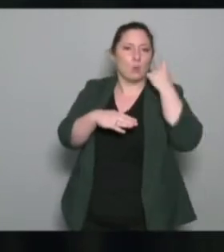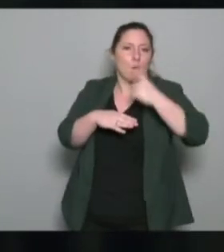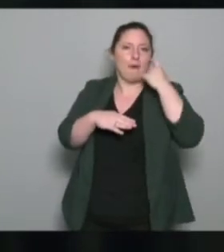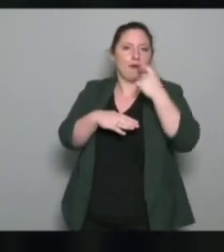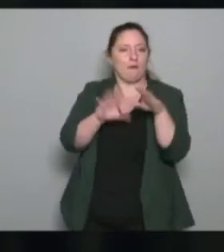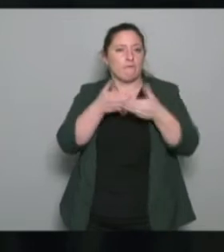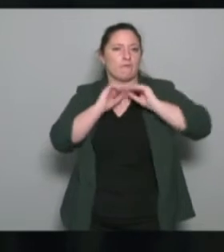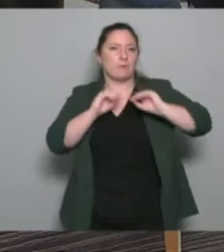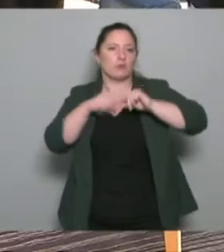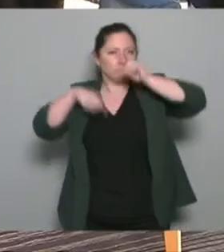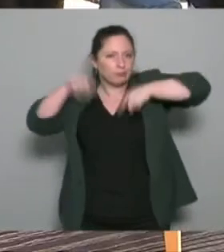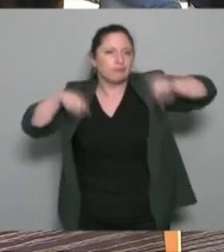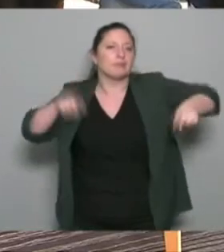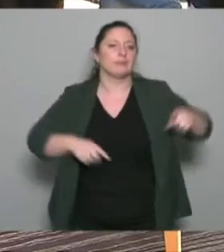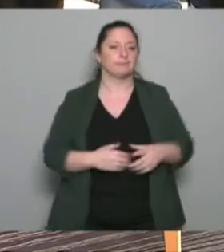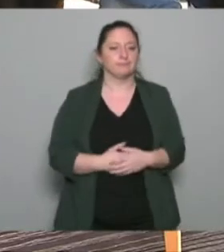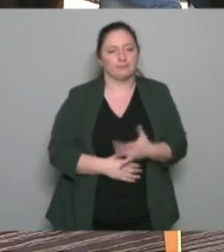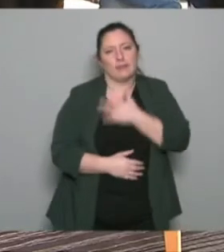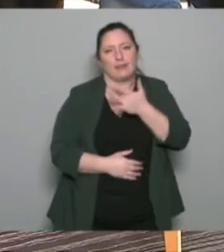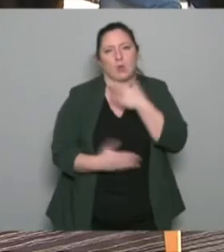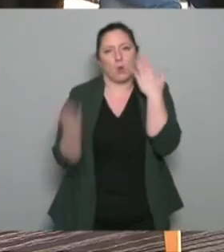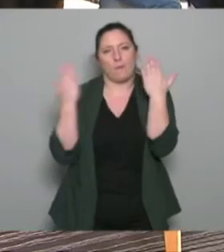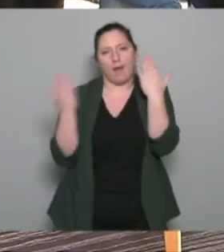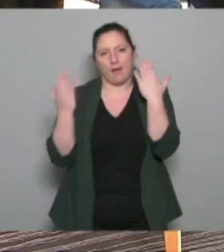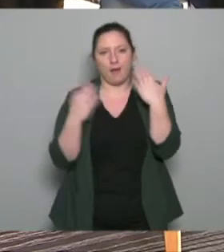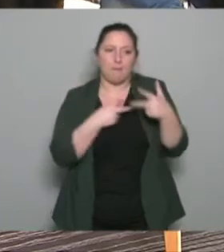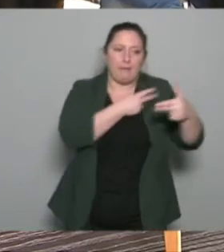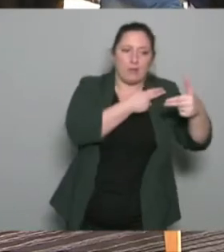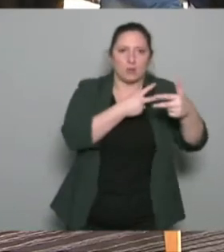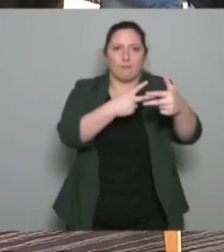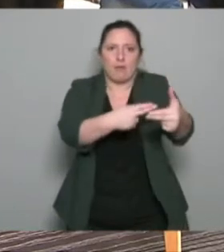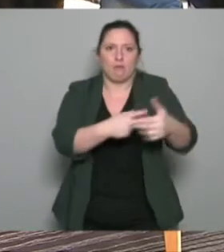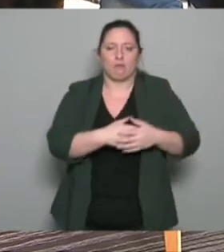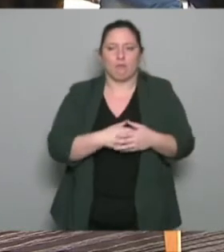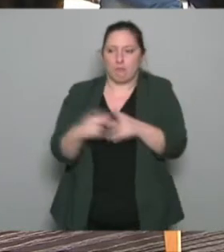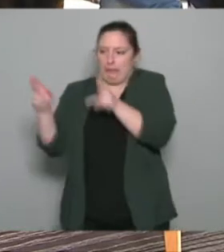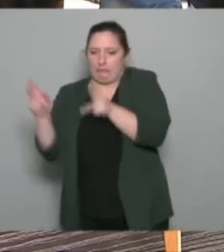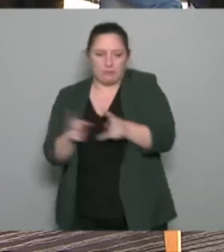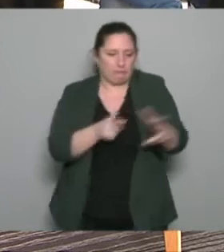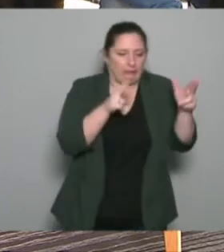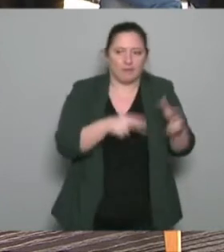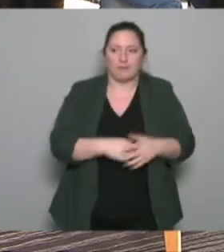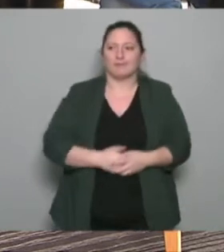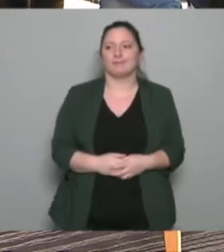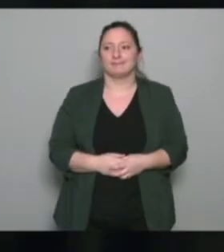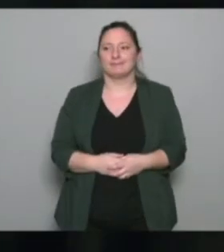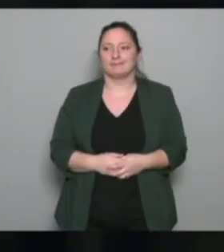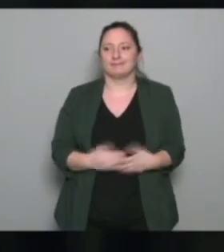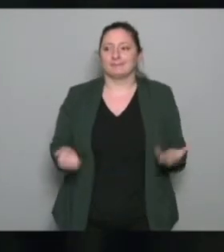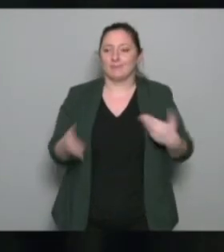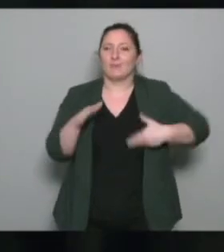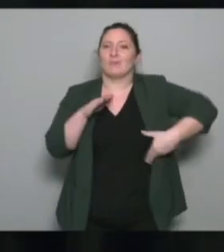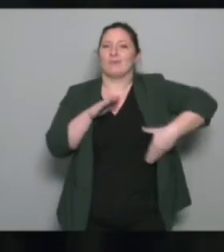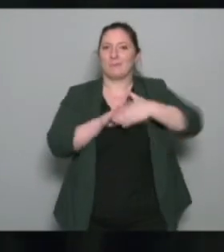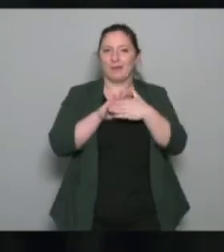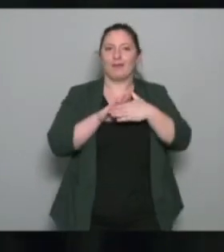compétences, je pense que ça peut être intéressant de faire le parallèle entre les deux périodes. Donc, initialement, on a mis